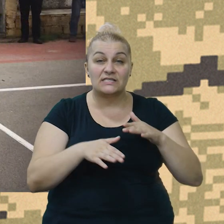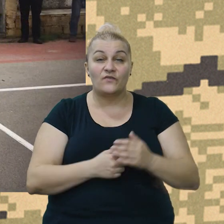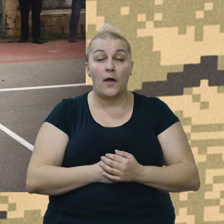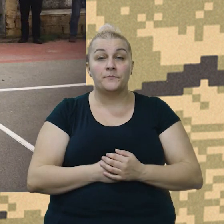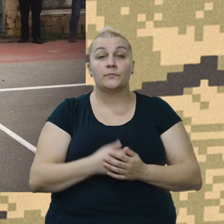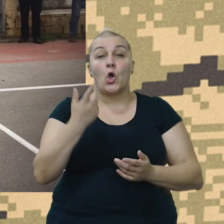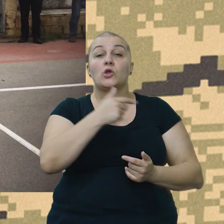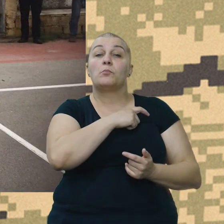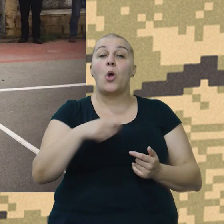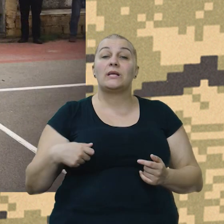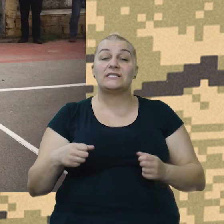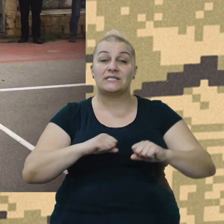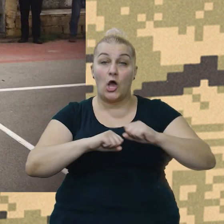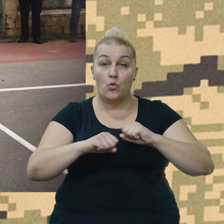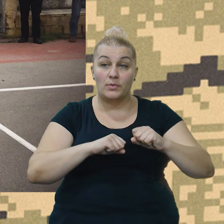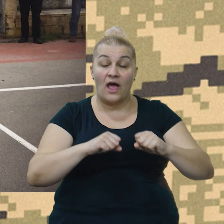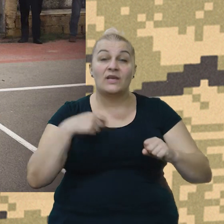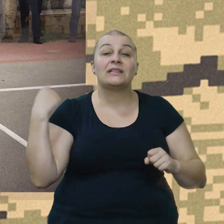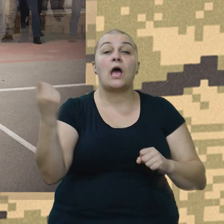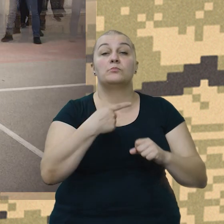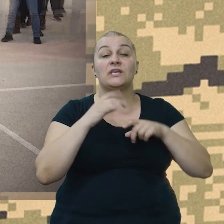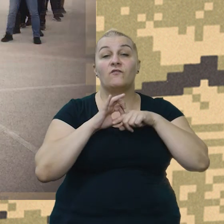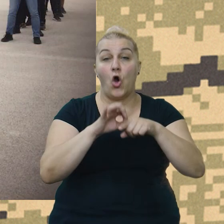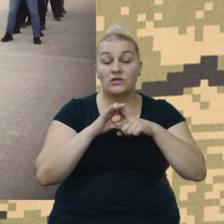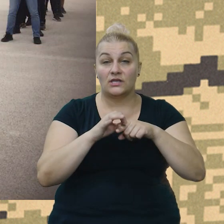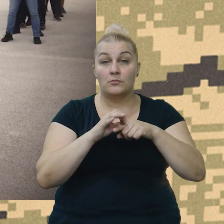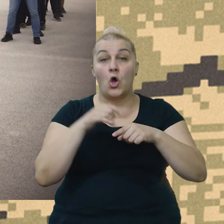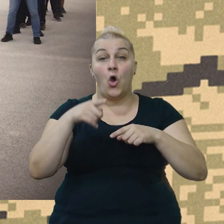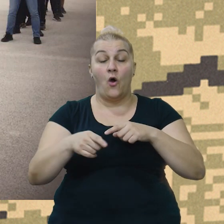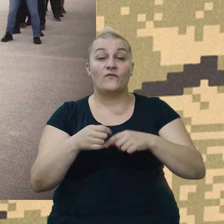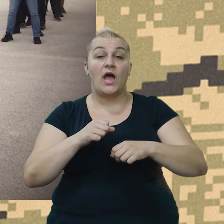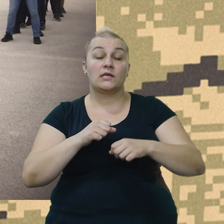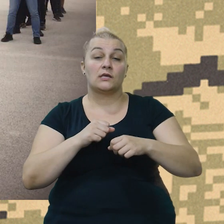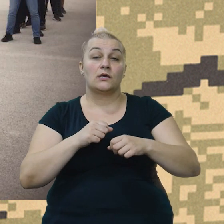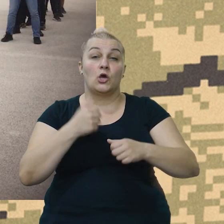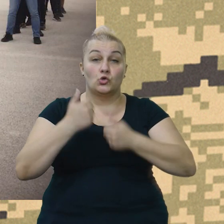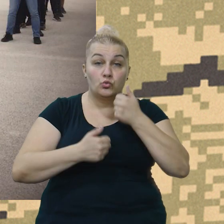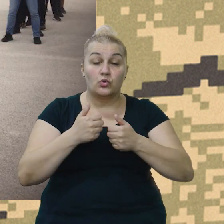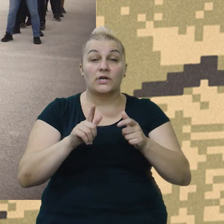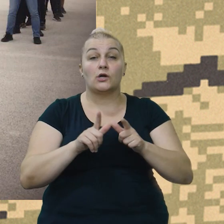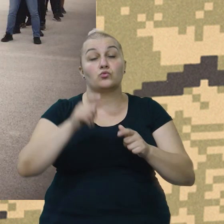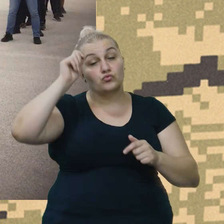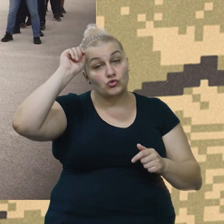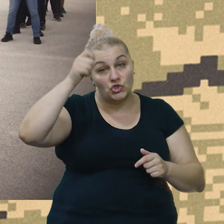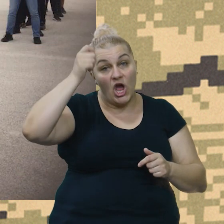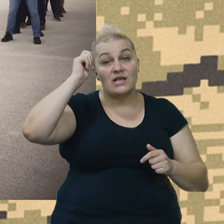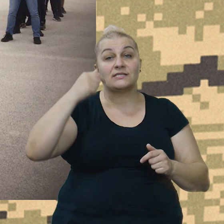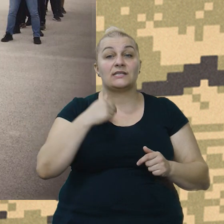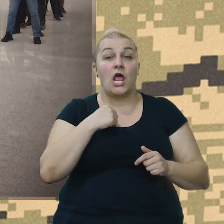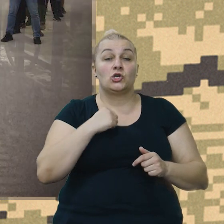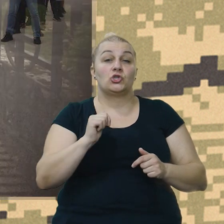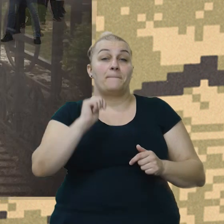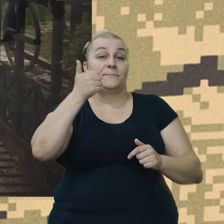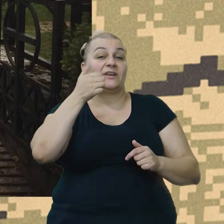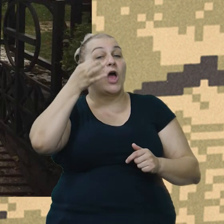od Poliske uprave da mi vodimo taj turnir u čast naše prve suze Hrvatske